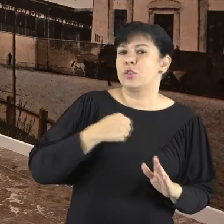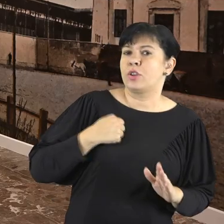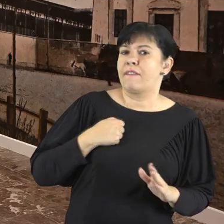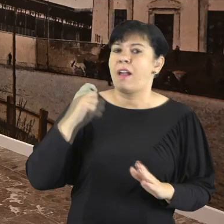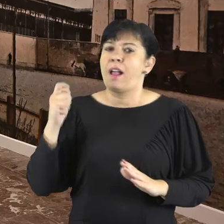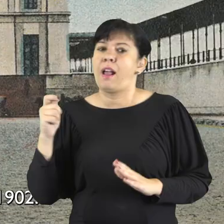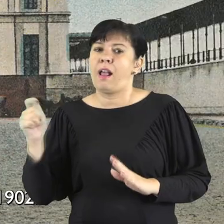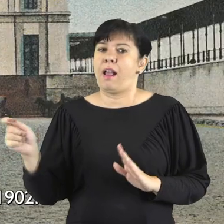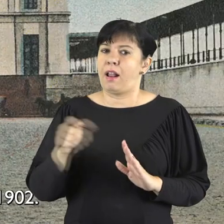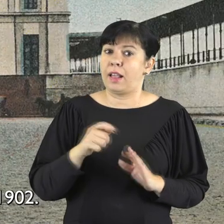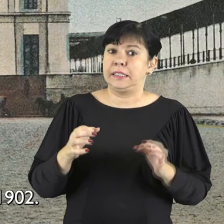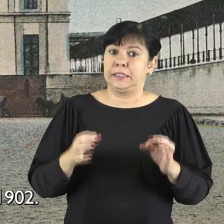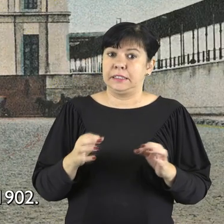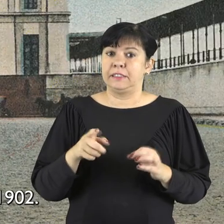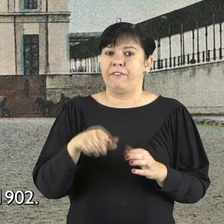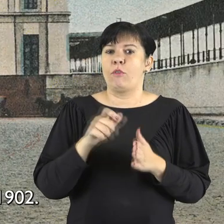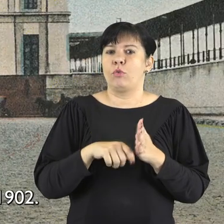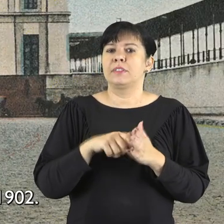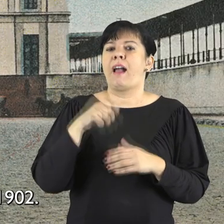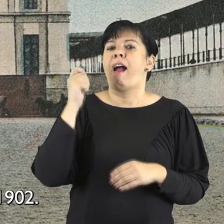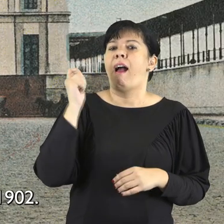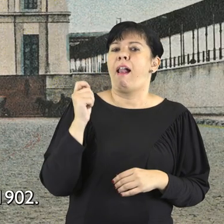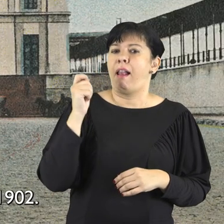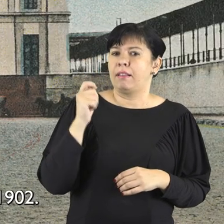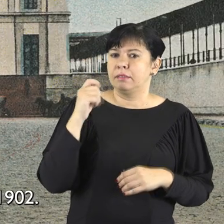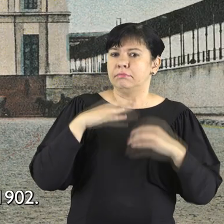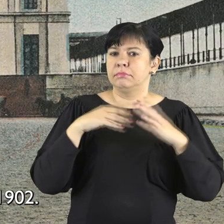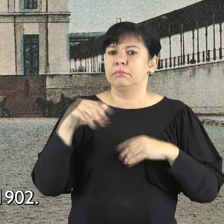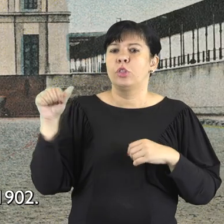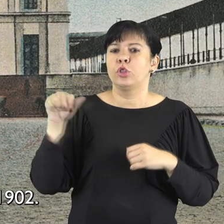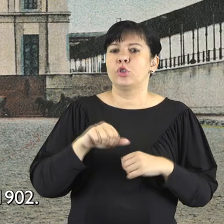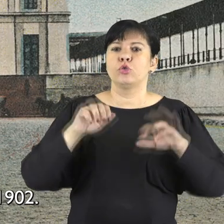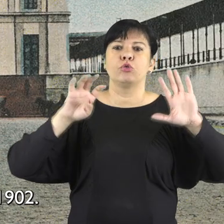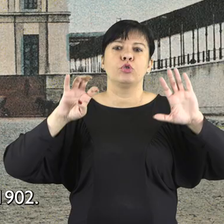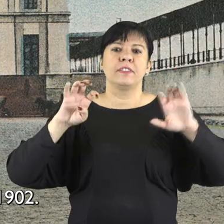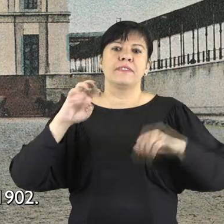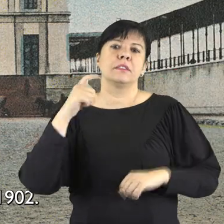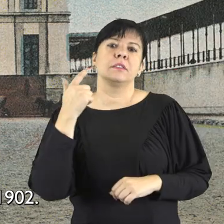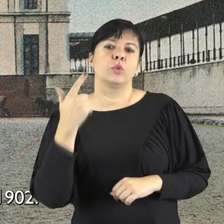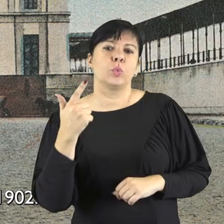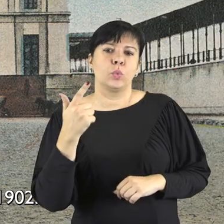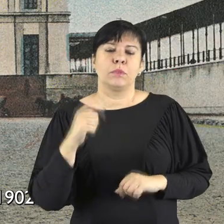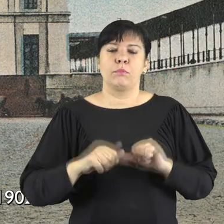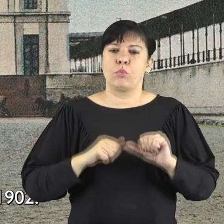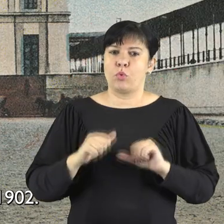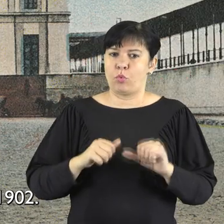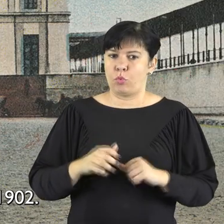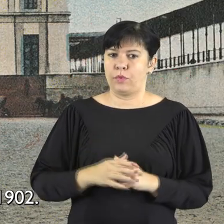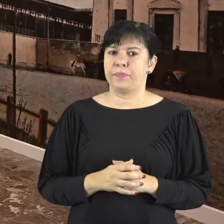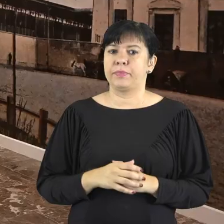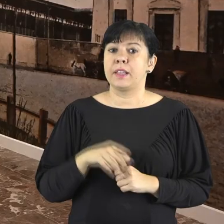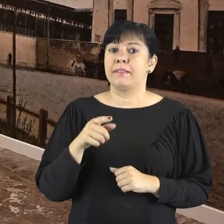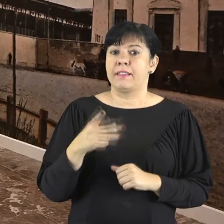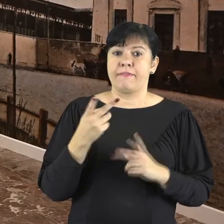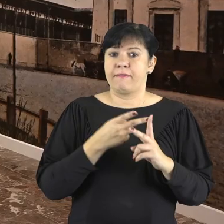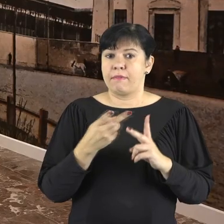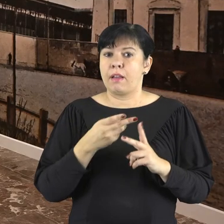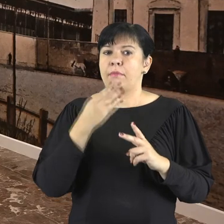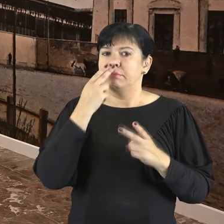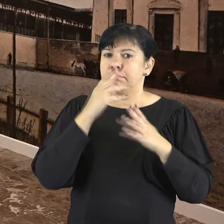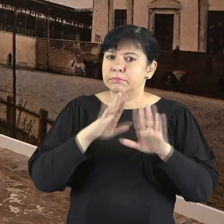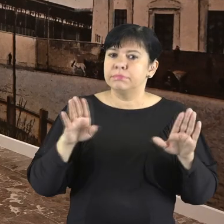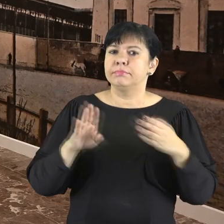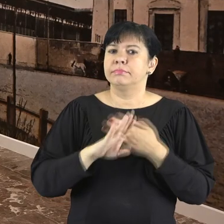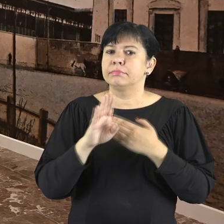warszawsko-kaliski, dzisiejszy dworzec kaliski, który wybudowany został w roku 1902. W tej części